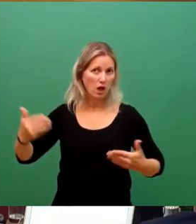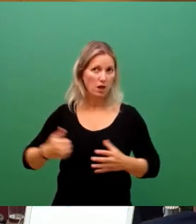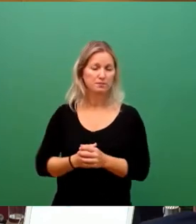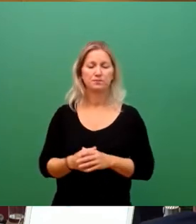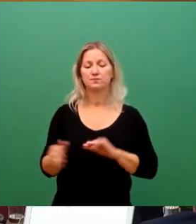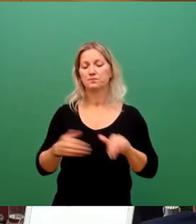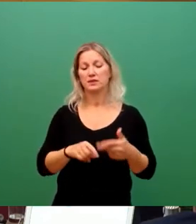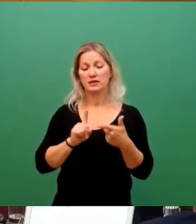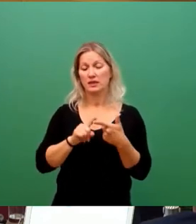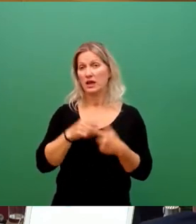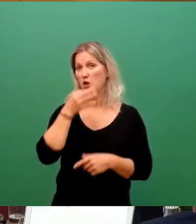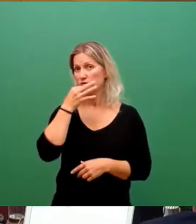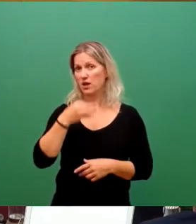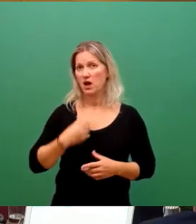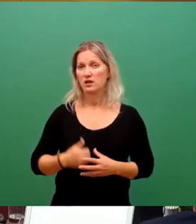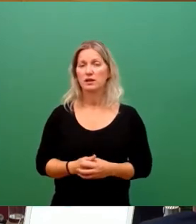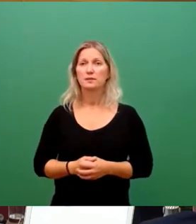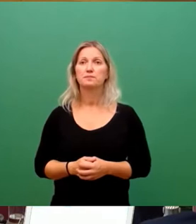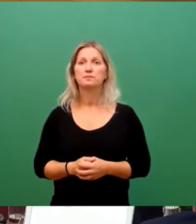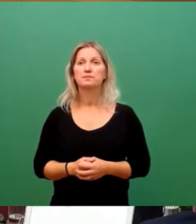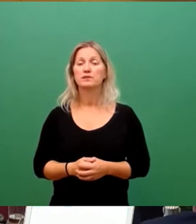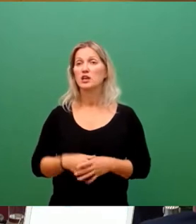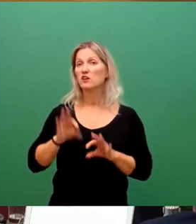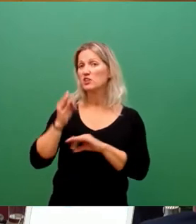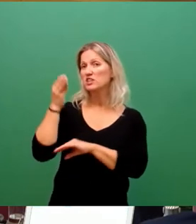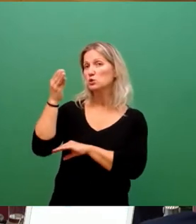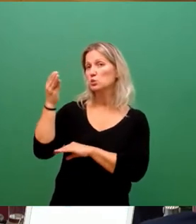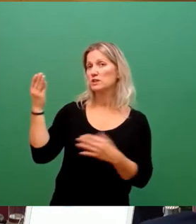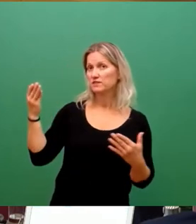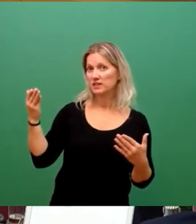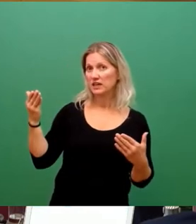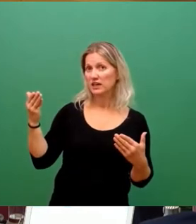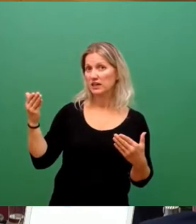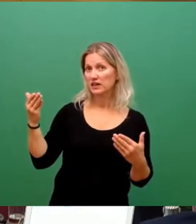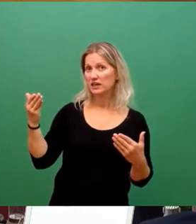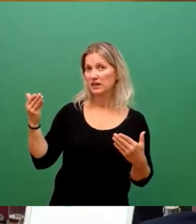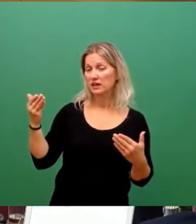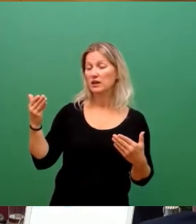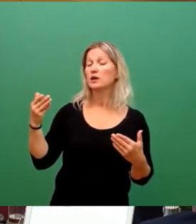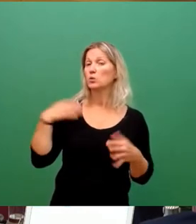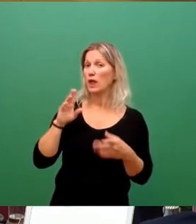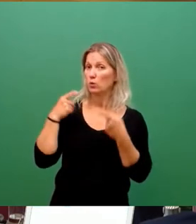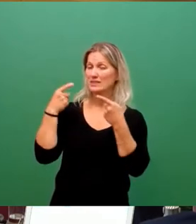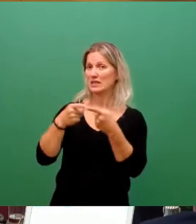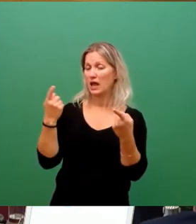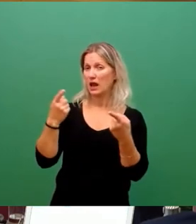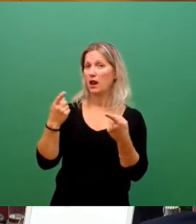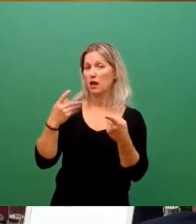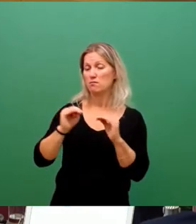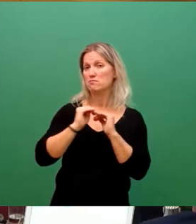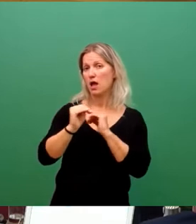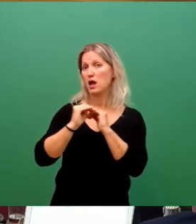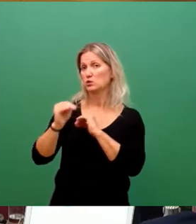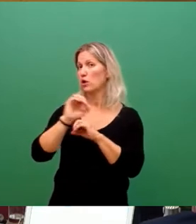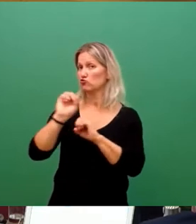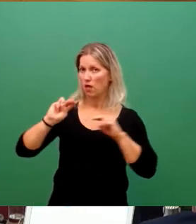mit Blick auf die Zukunft und eine schnellstmögliche Wiederbespielbarkeit beider Plätze